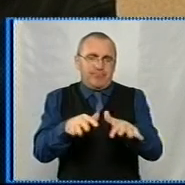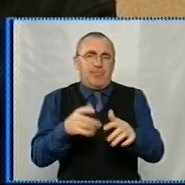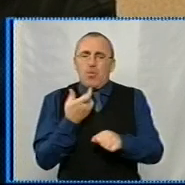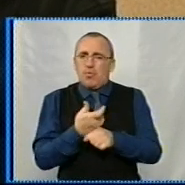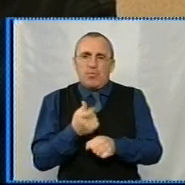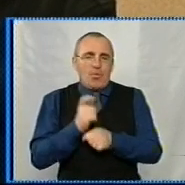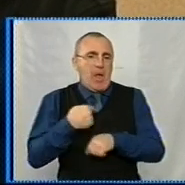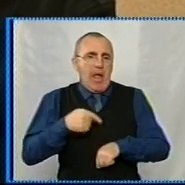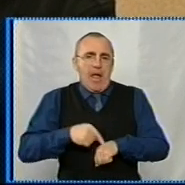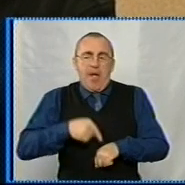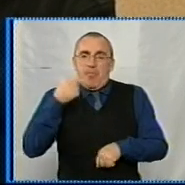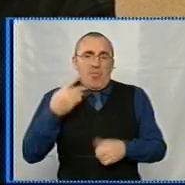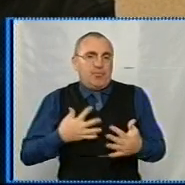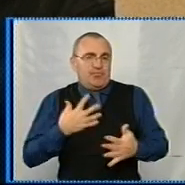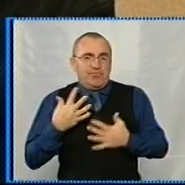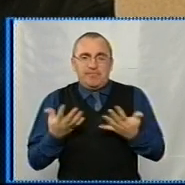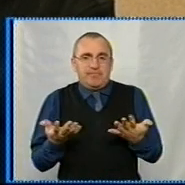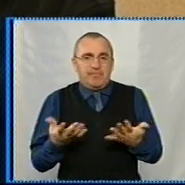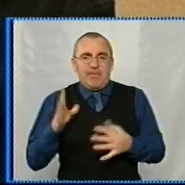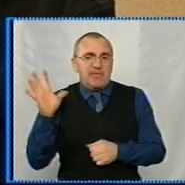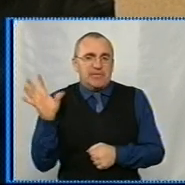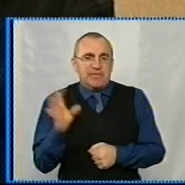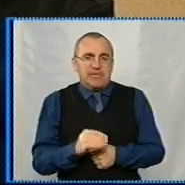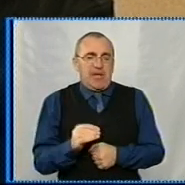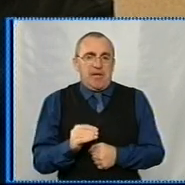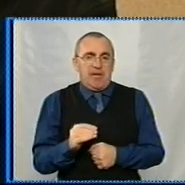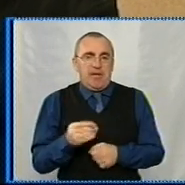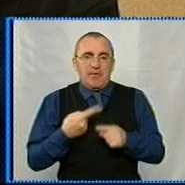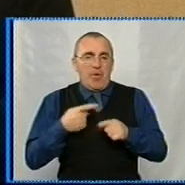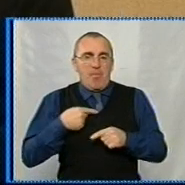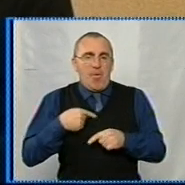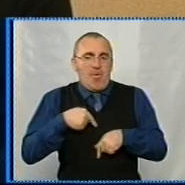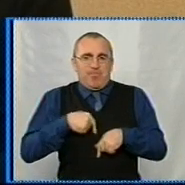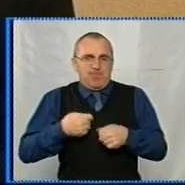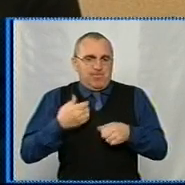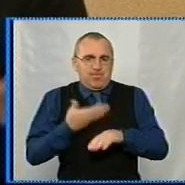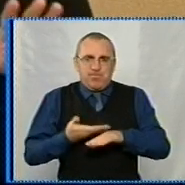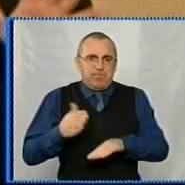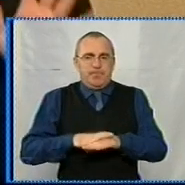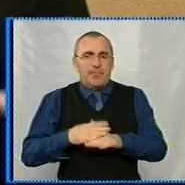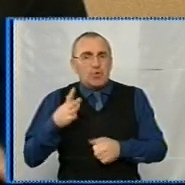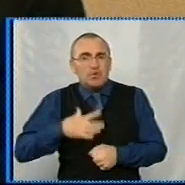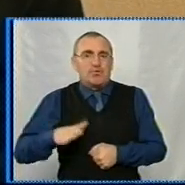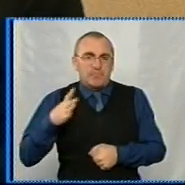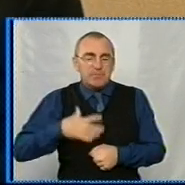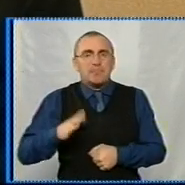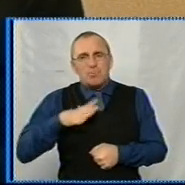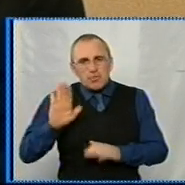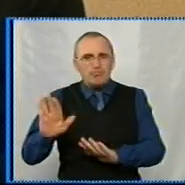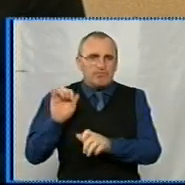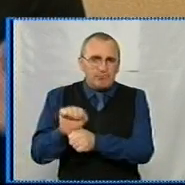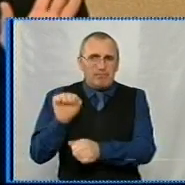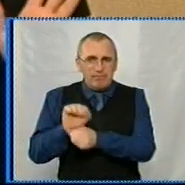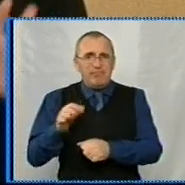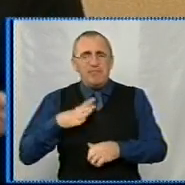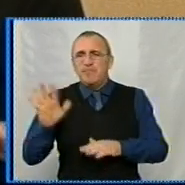Дуже емоційно було, дуже все в такому напруженні. Чекаємо, чекаємо, нам підождіть, підождіть,